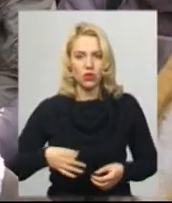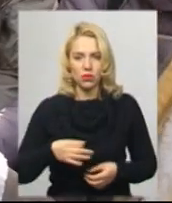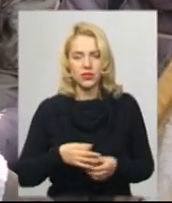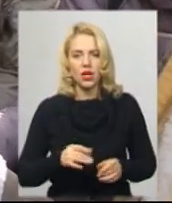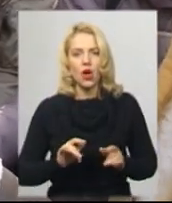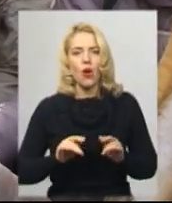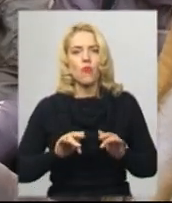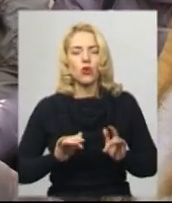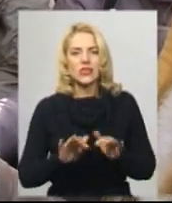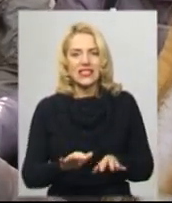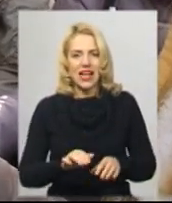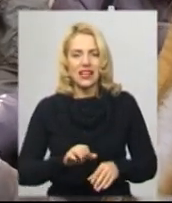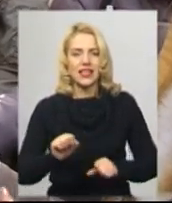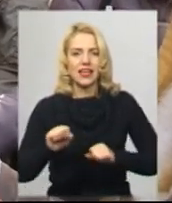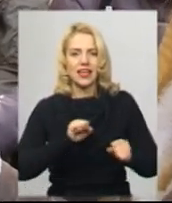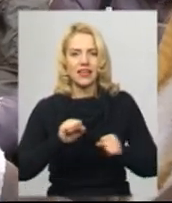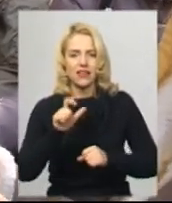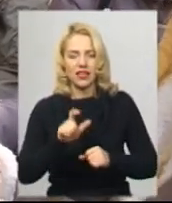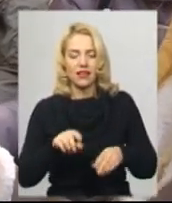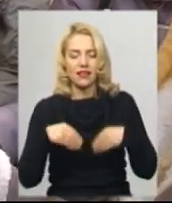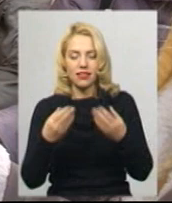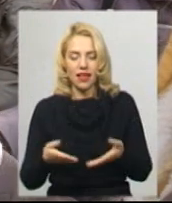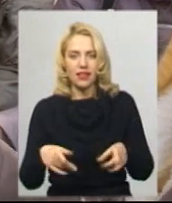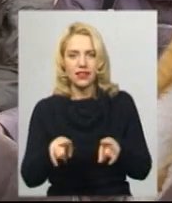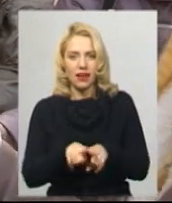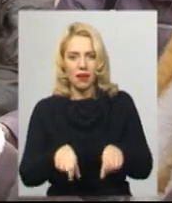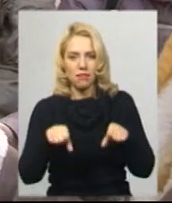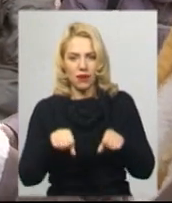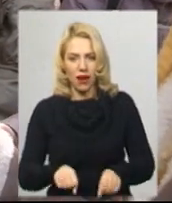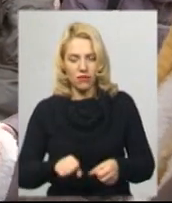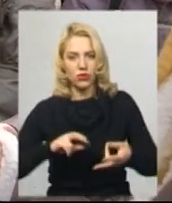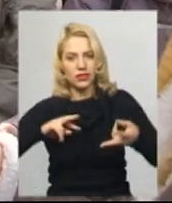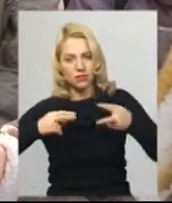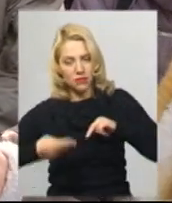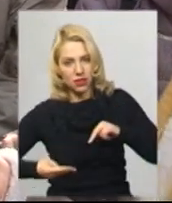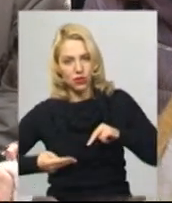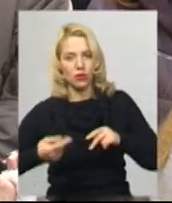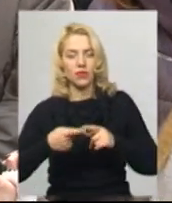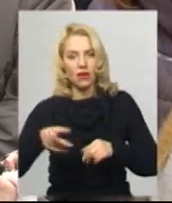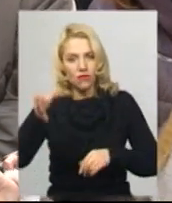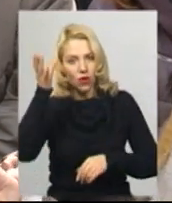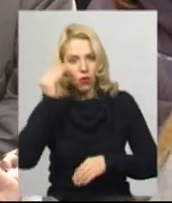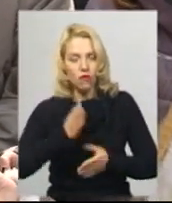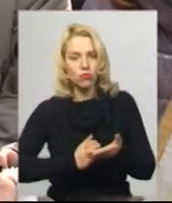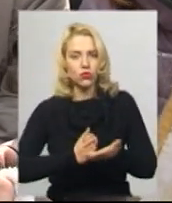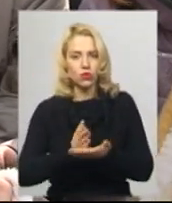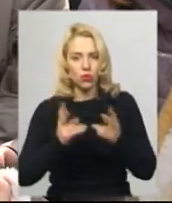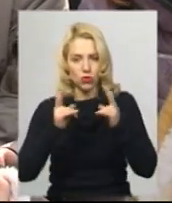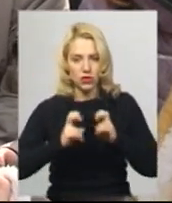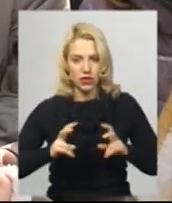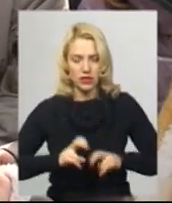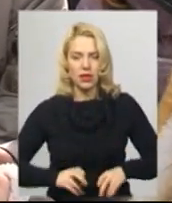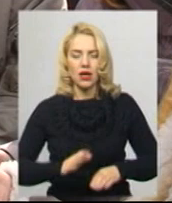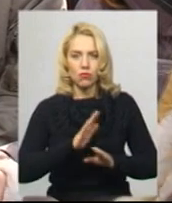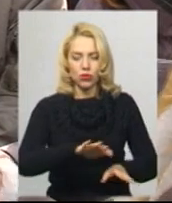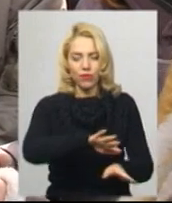Процесуальні керівники надали таке право змінити, зараз ми з урахуванням службового розслідування, в будь-якому випадку